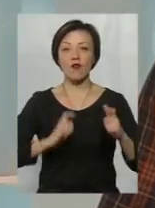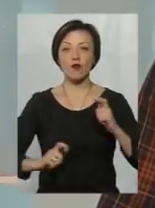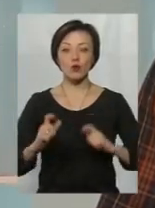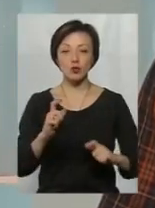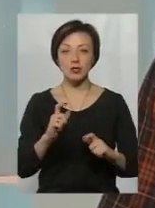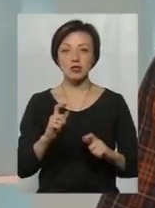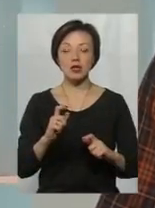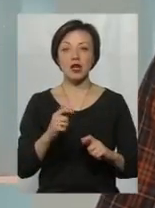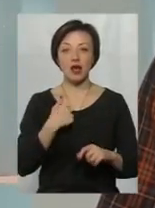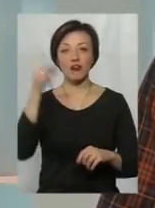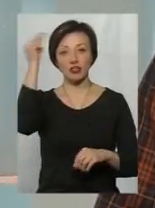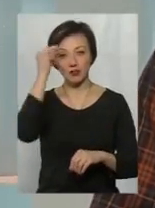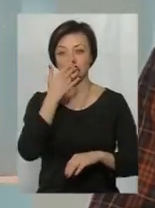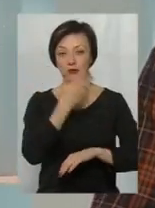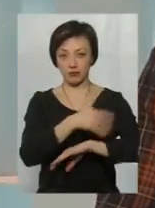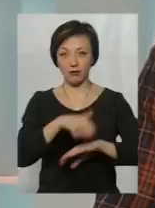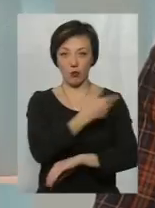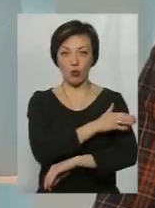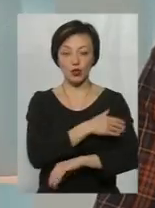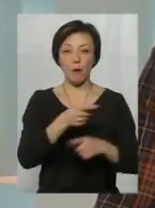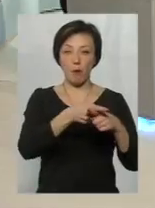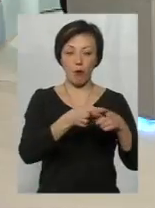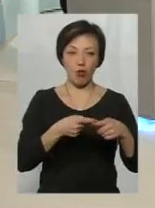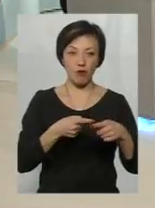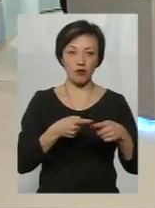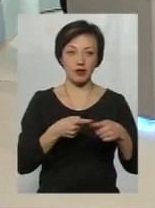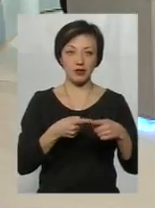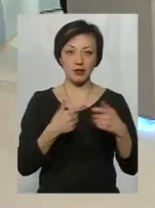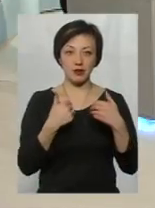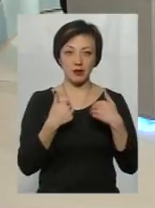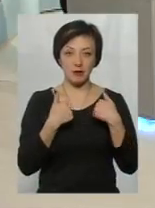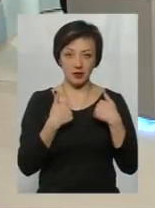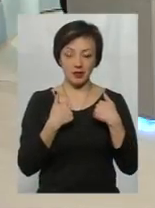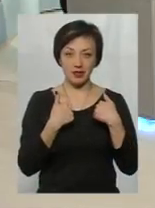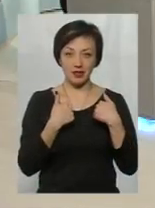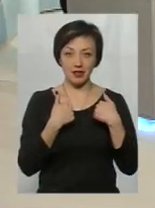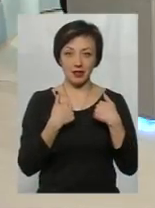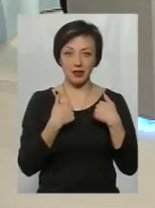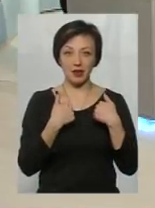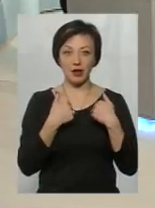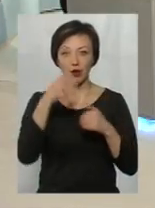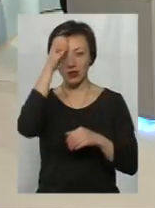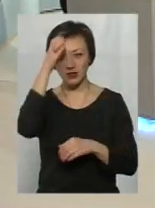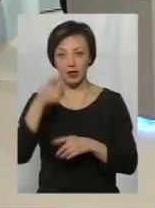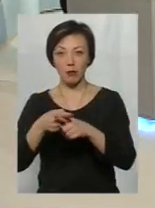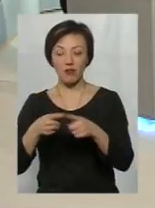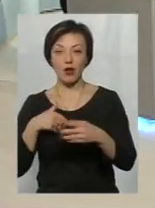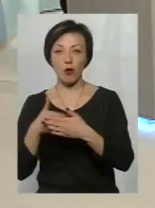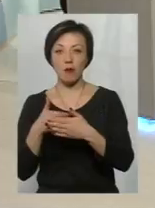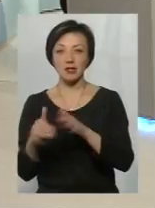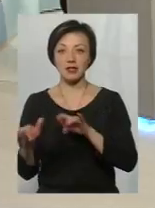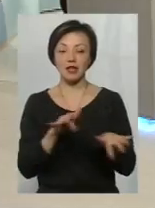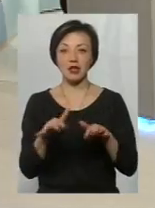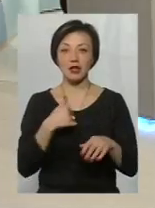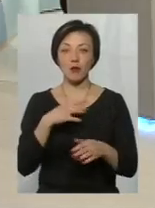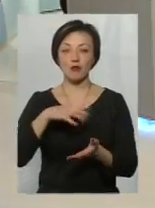половина мене під той час це була освіта, половина це громадська діяльність вуза. Я